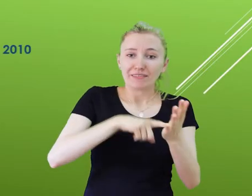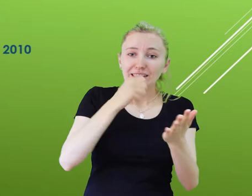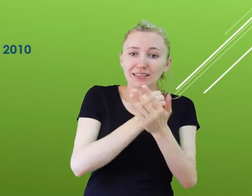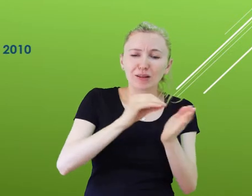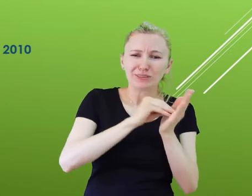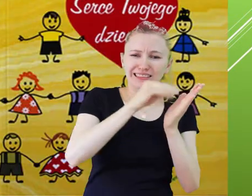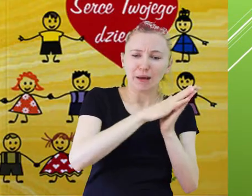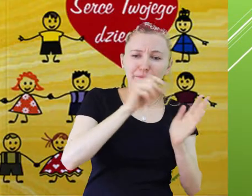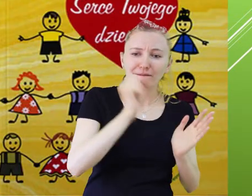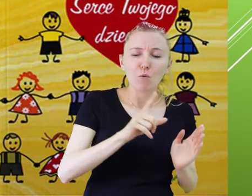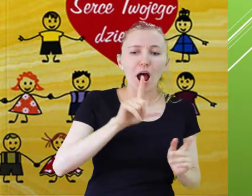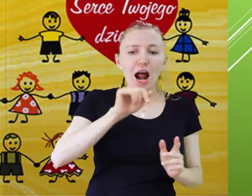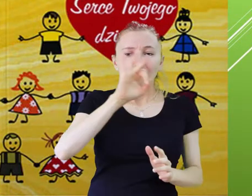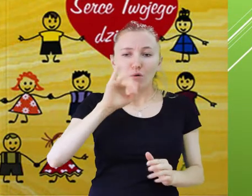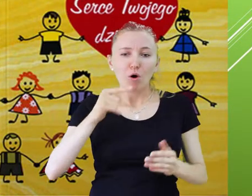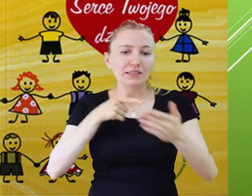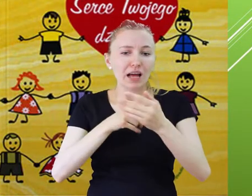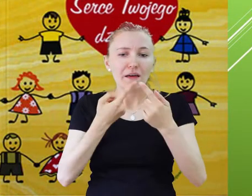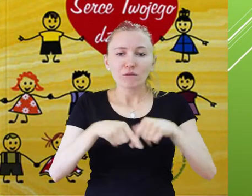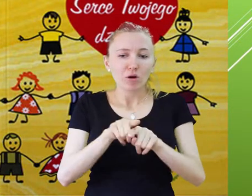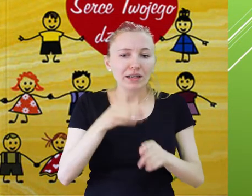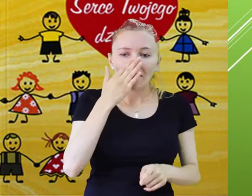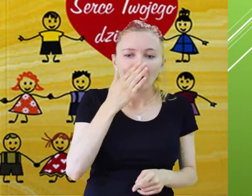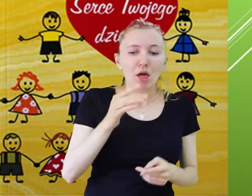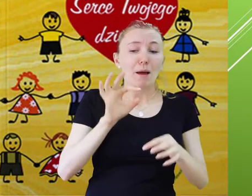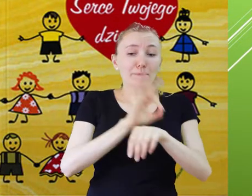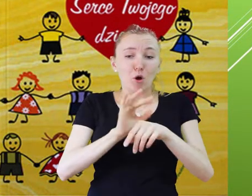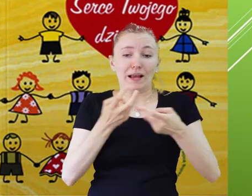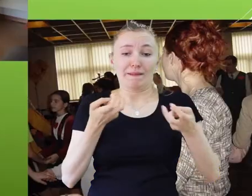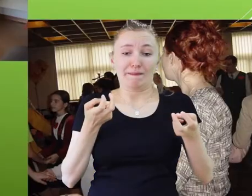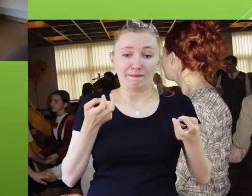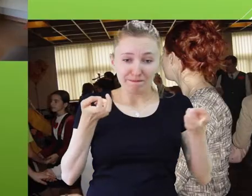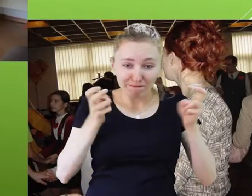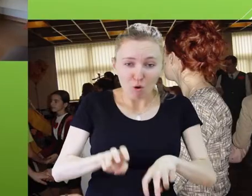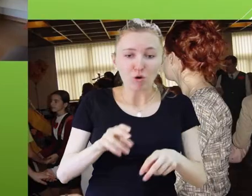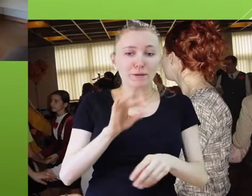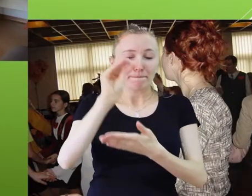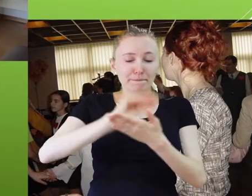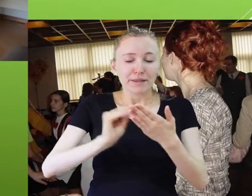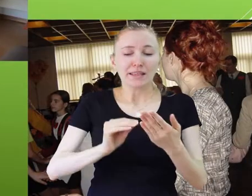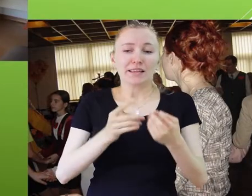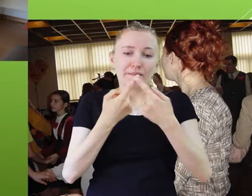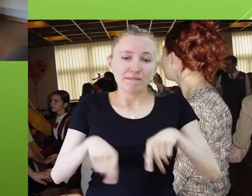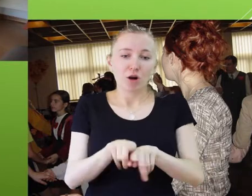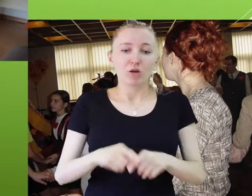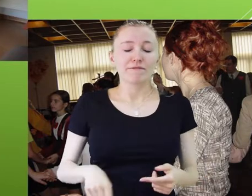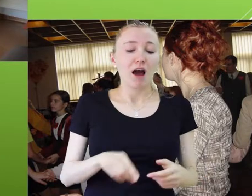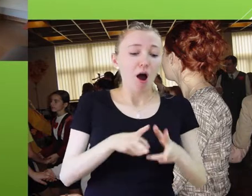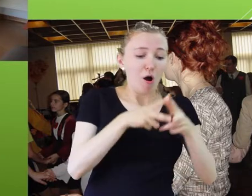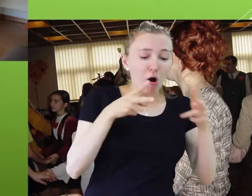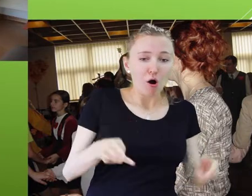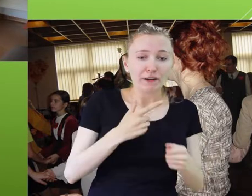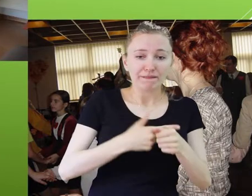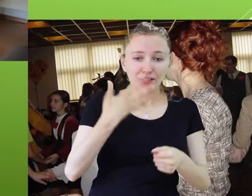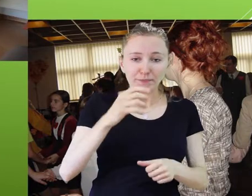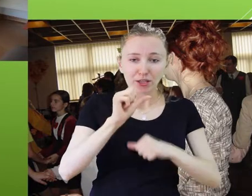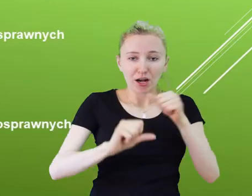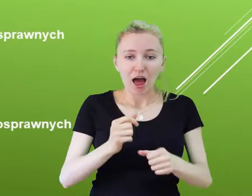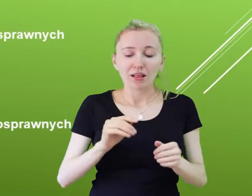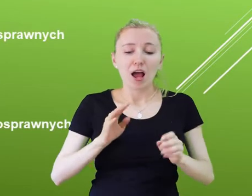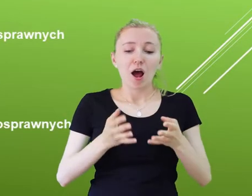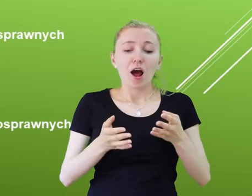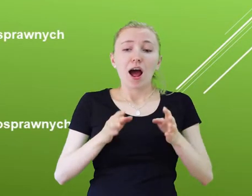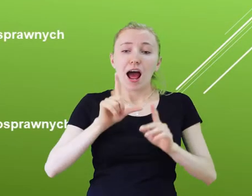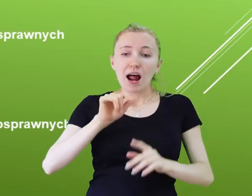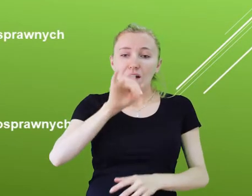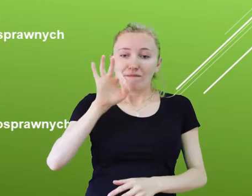i realizację projektów. W ciągu 25 lat Lubelskie Forum Organizacji Osób Niepełnosprawnych, Sejmik